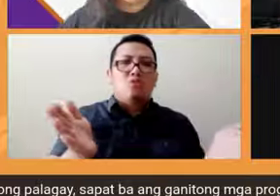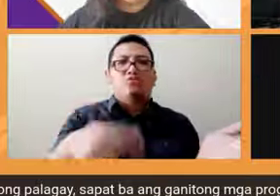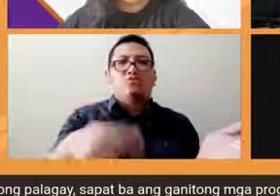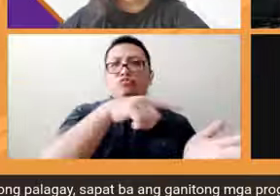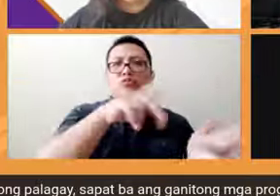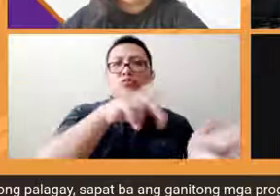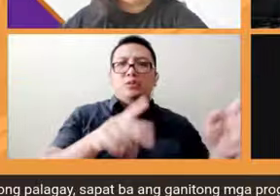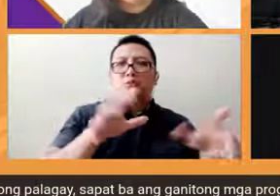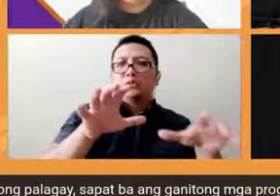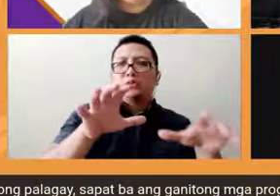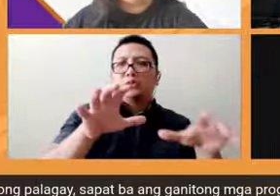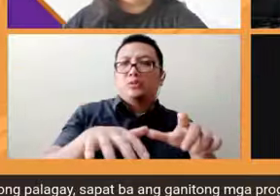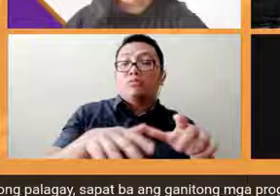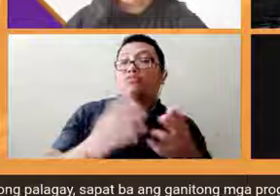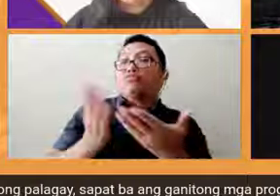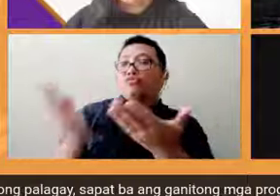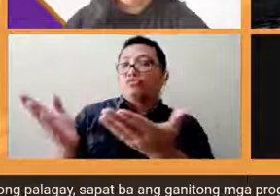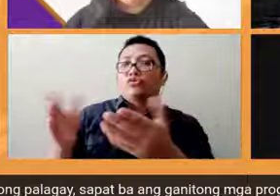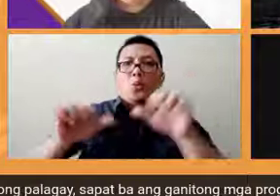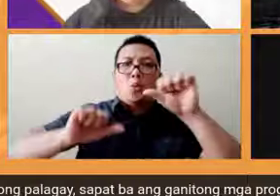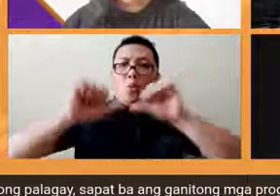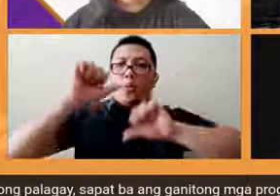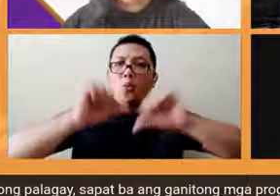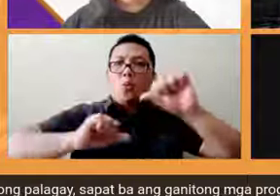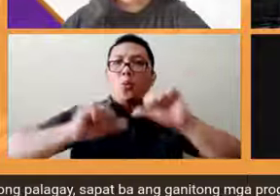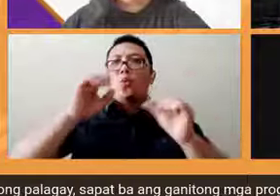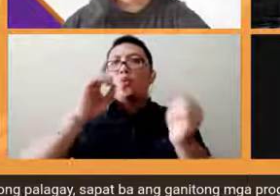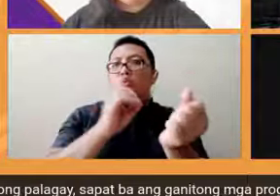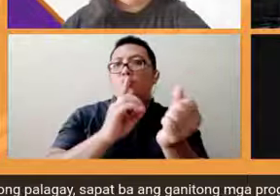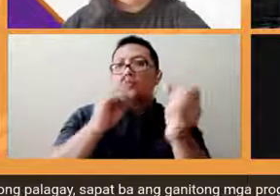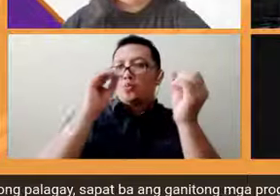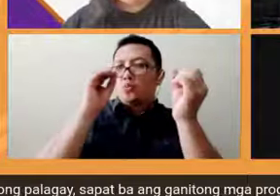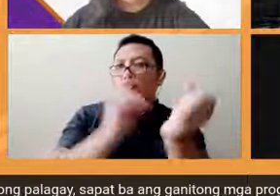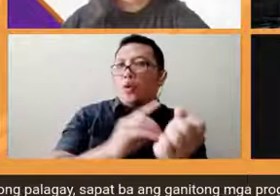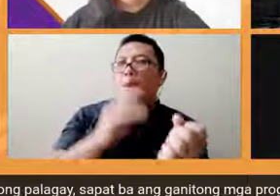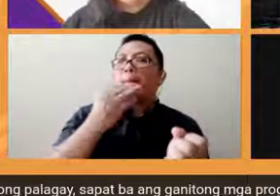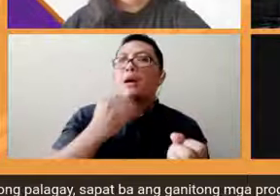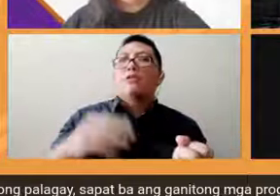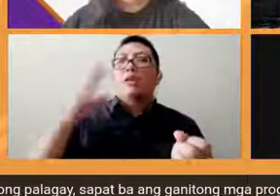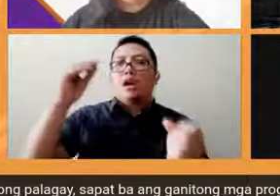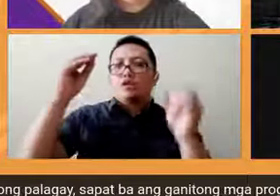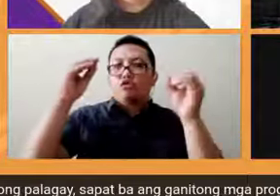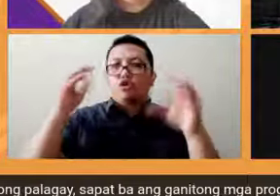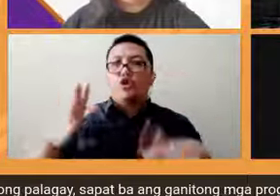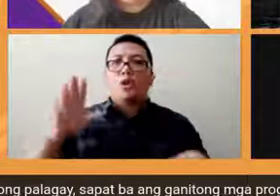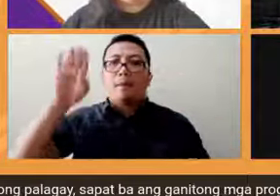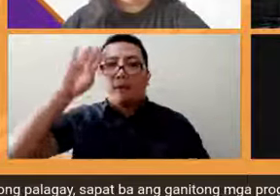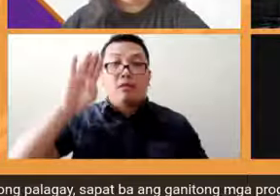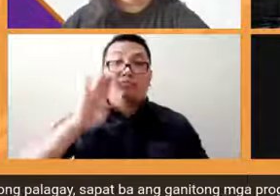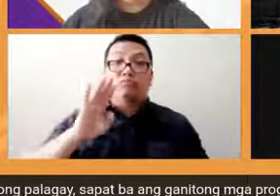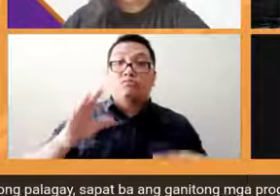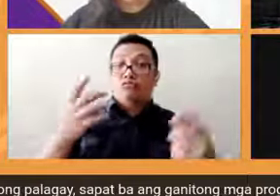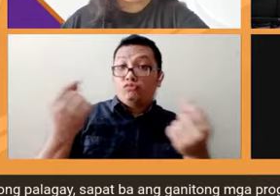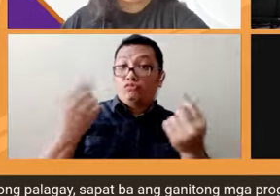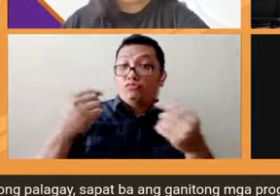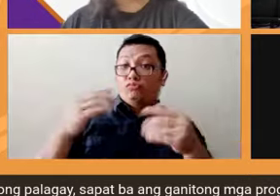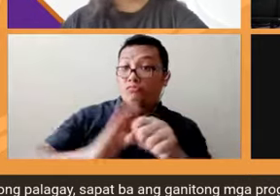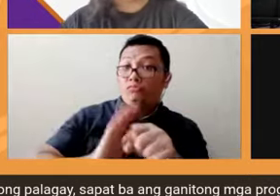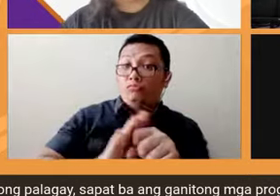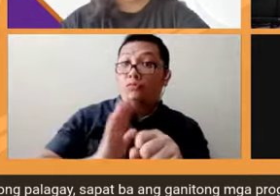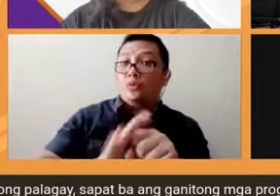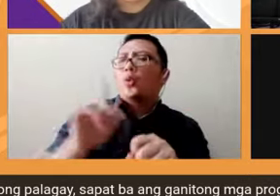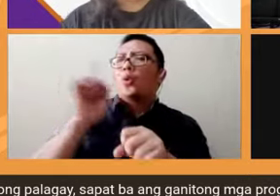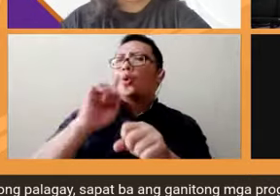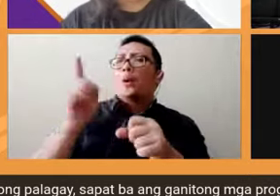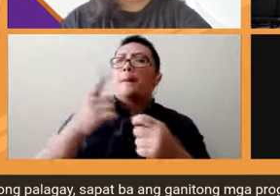inyo assessment doc mau and sir benjo yung current po ba ay enough and ano po yung level of effectiveness